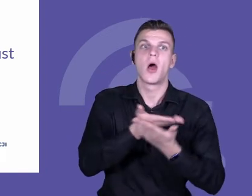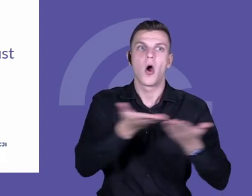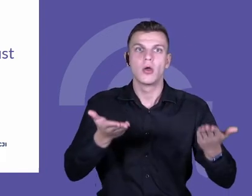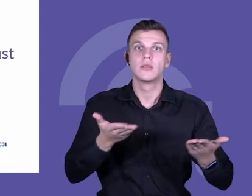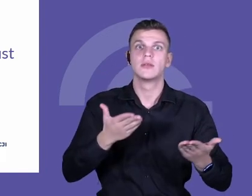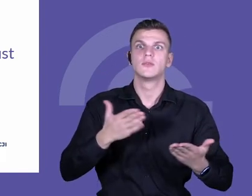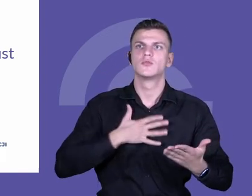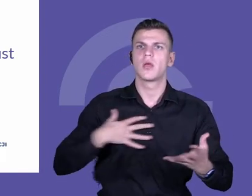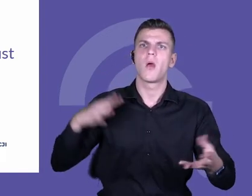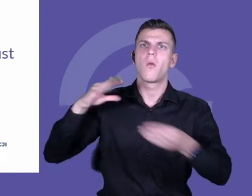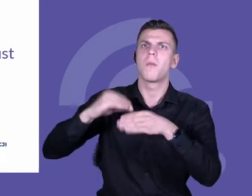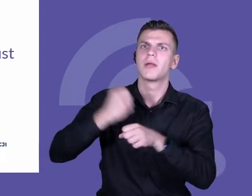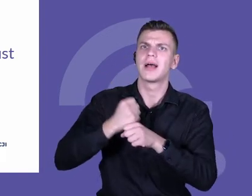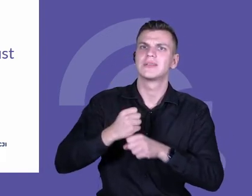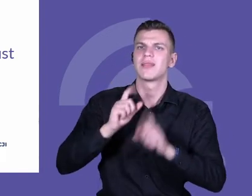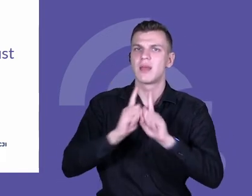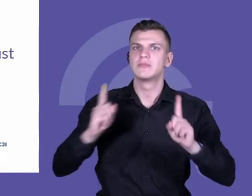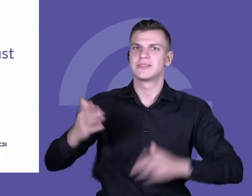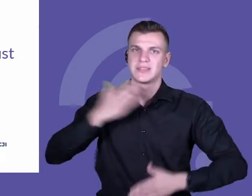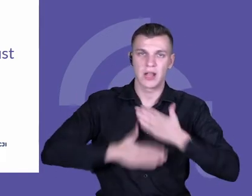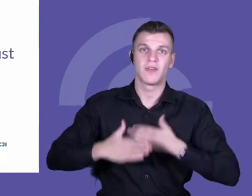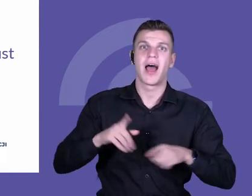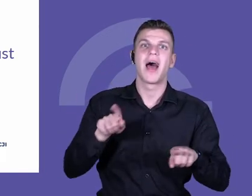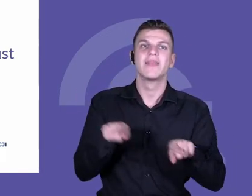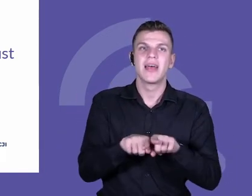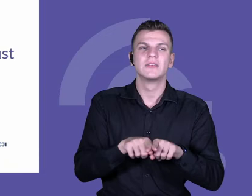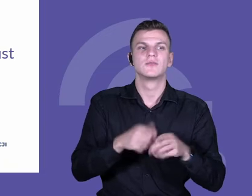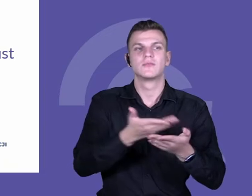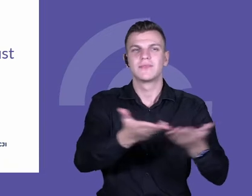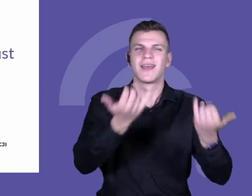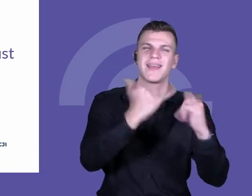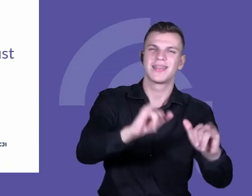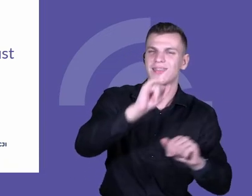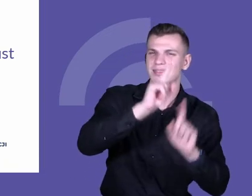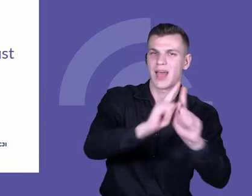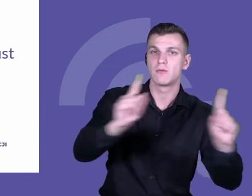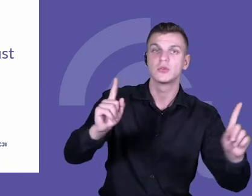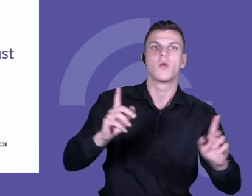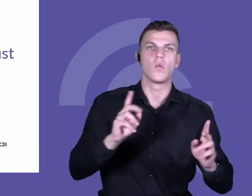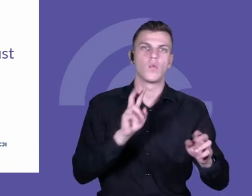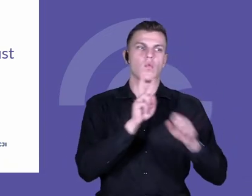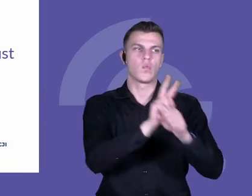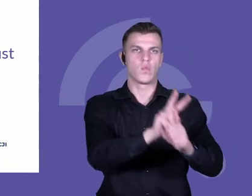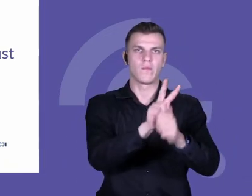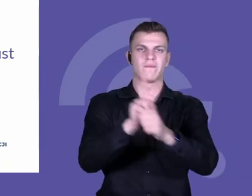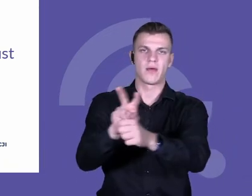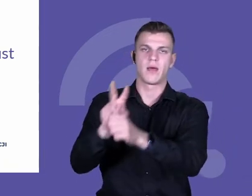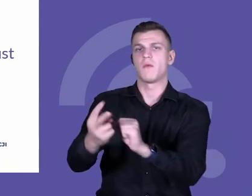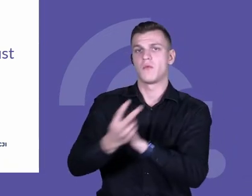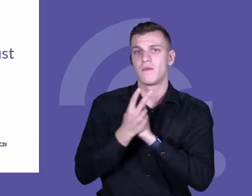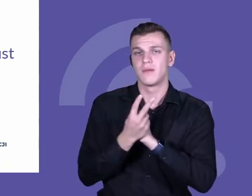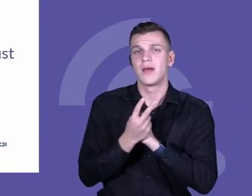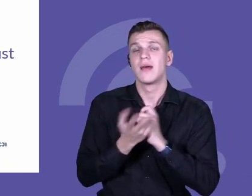kariery i taki rozwój zaufania w społeczności. Jest dużo literatury właśnie na temat